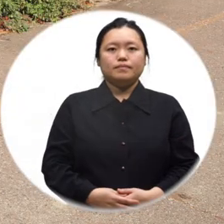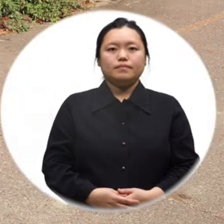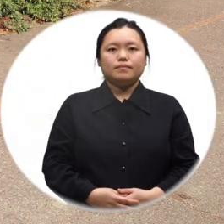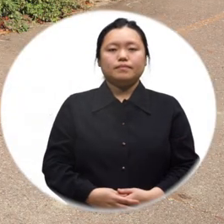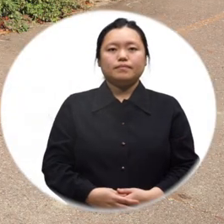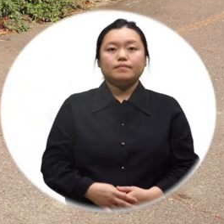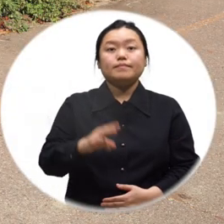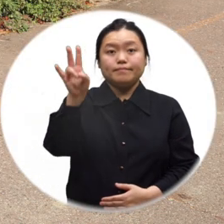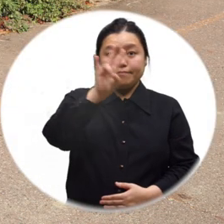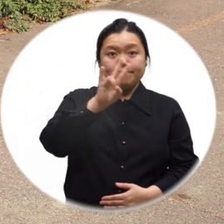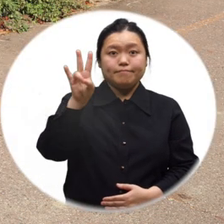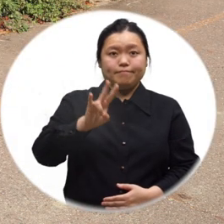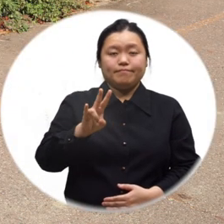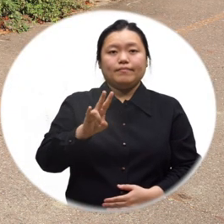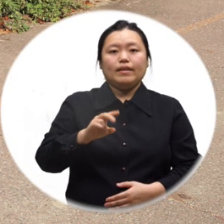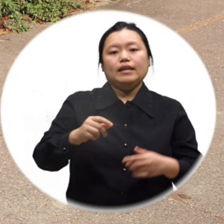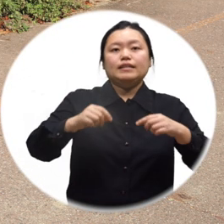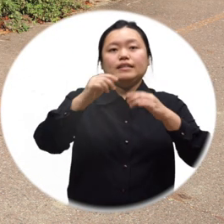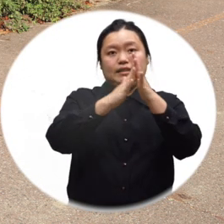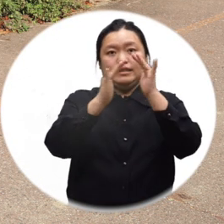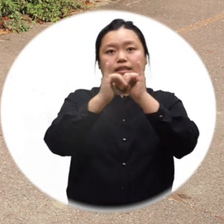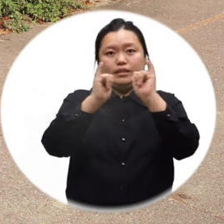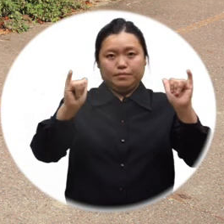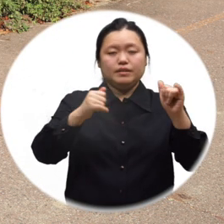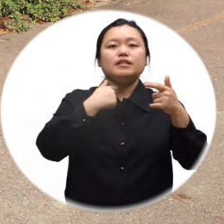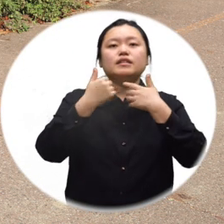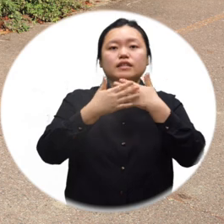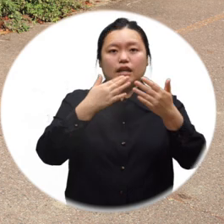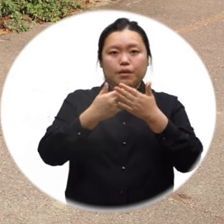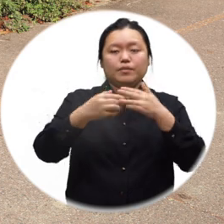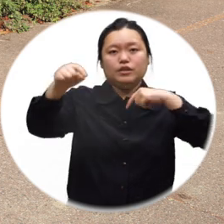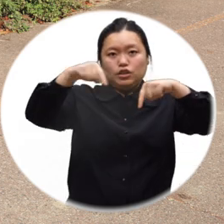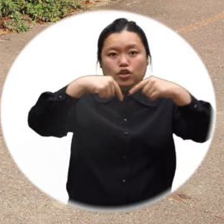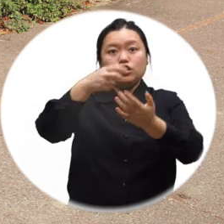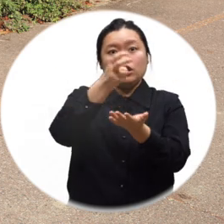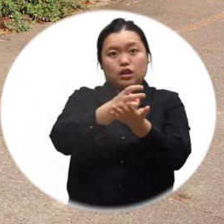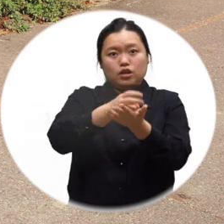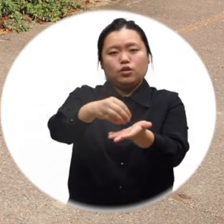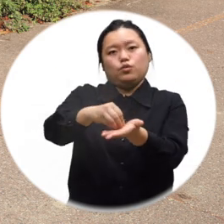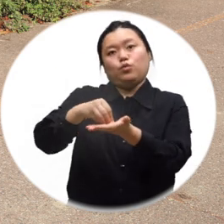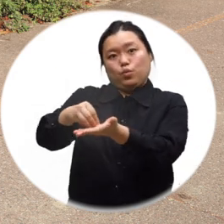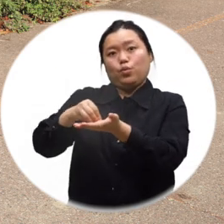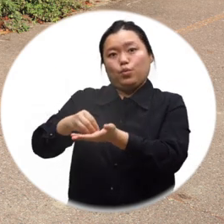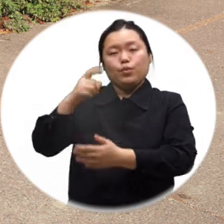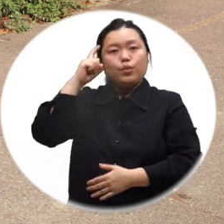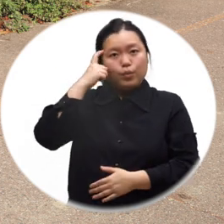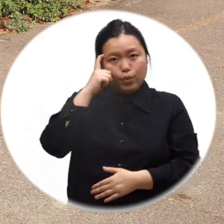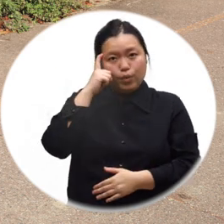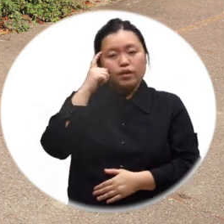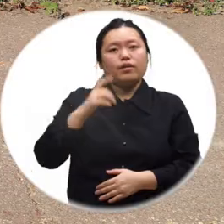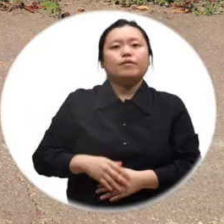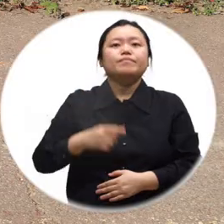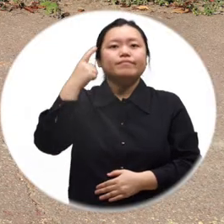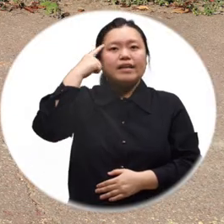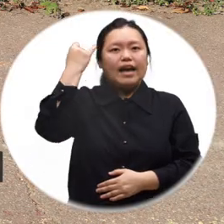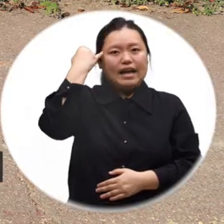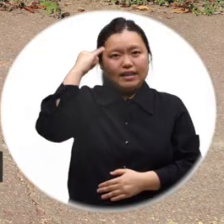시흥시가 시민체감형 혁신정책 도입을 위한 2024년 혁신스타 공모전을 개최합니다.